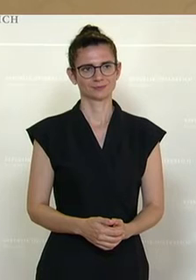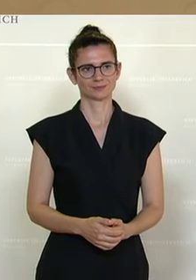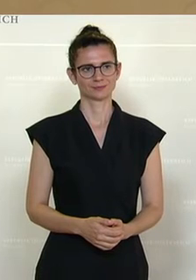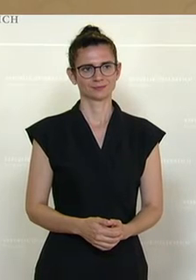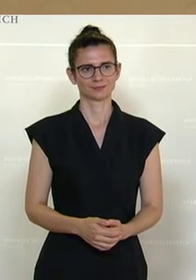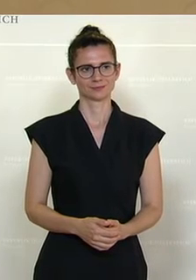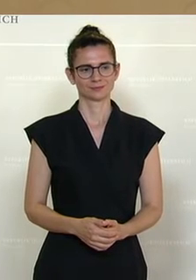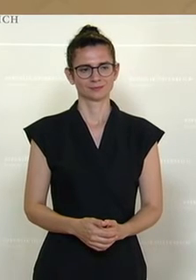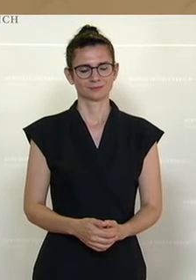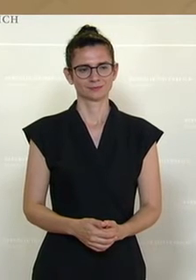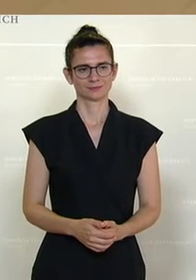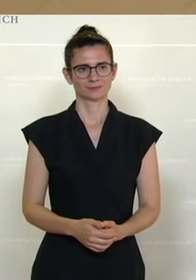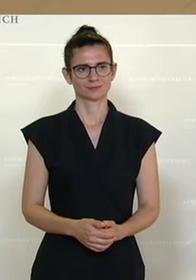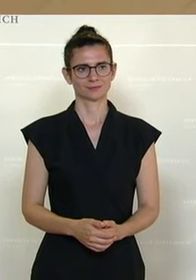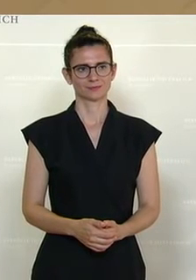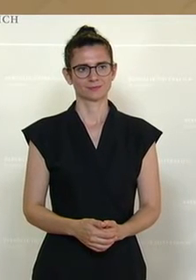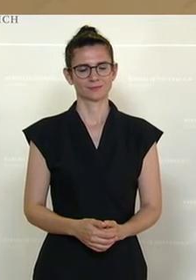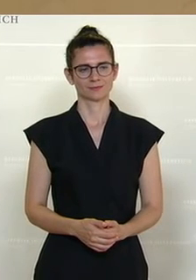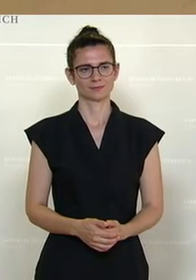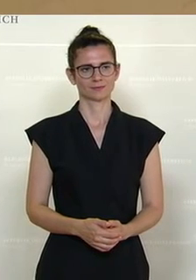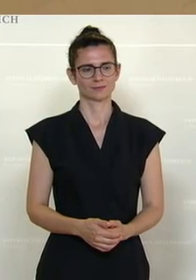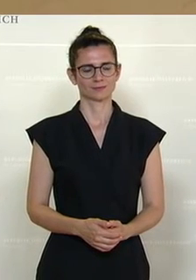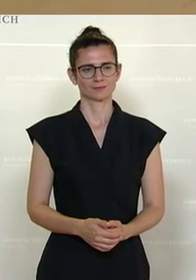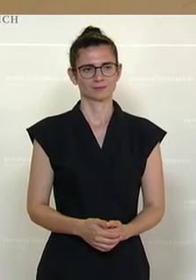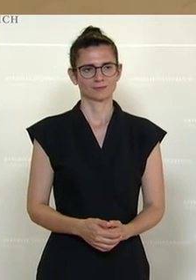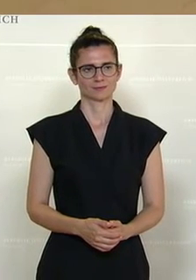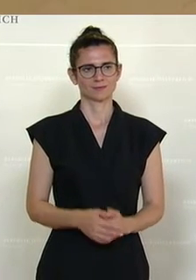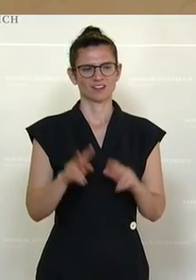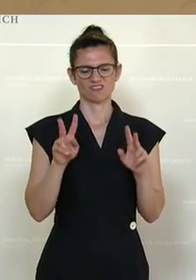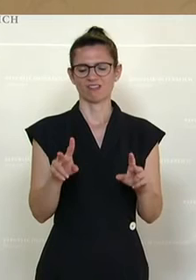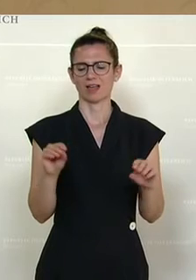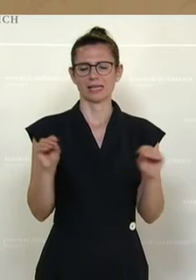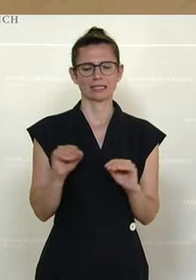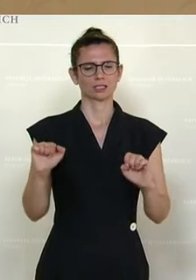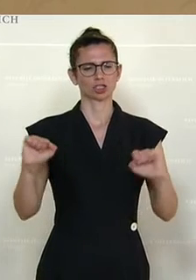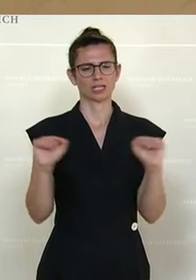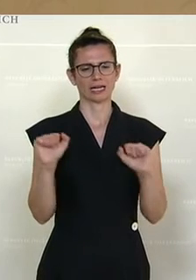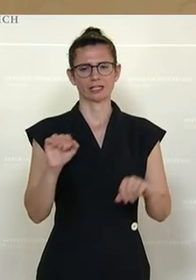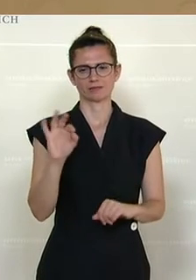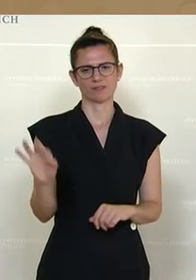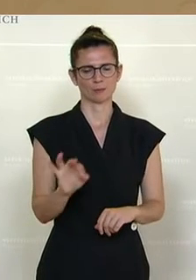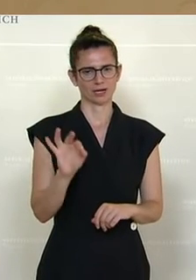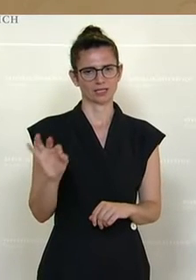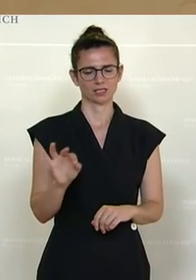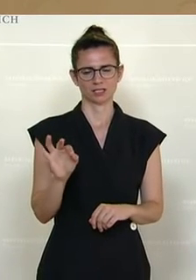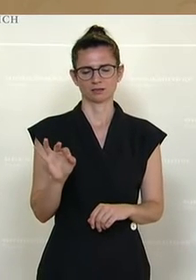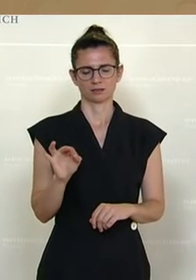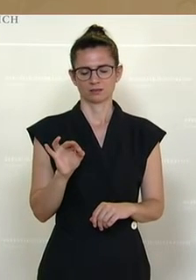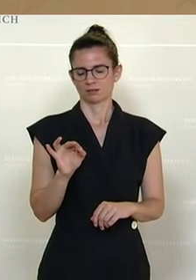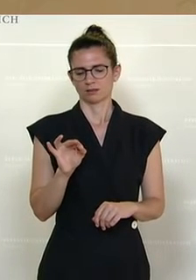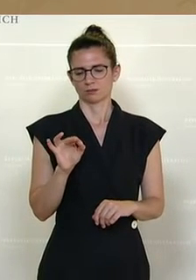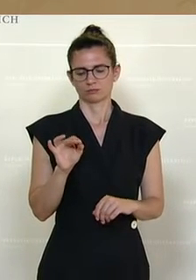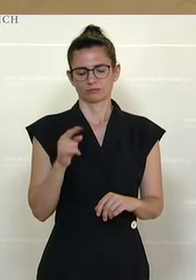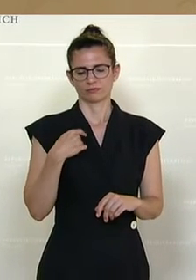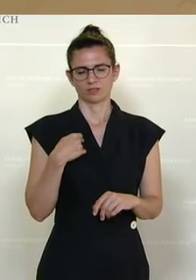wirklich schreckliches Verbrechen erlebt, das wirklich fassungslos